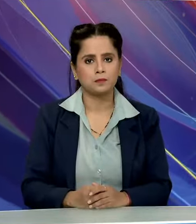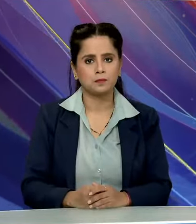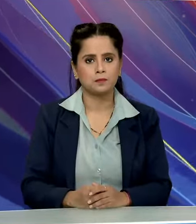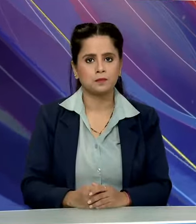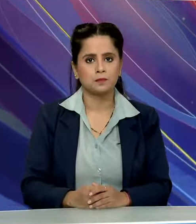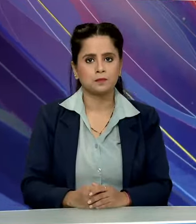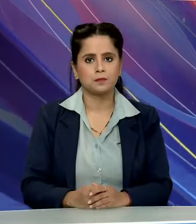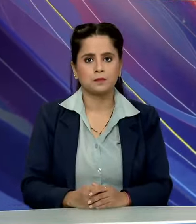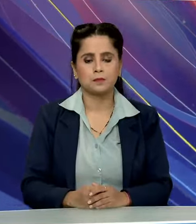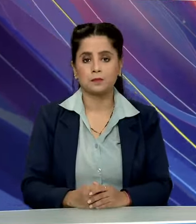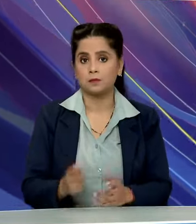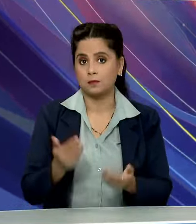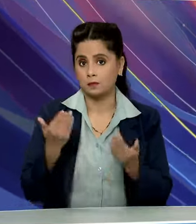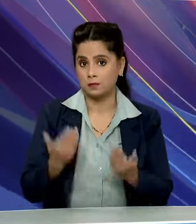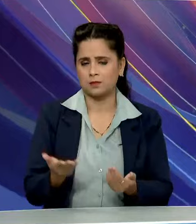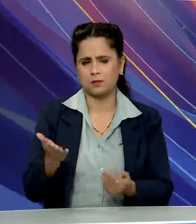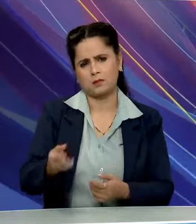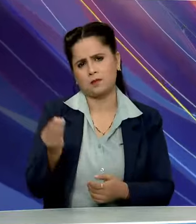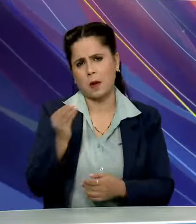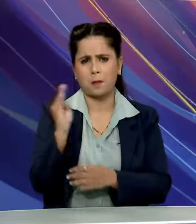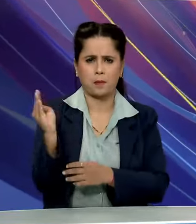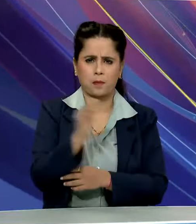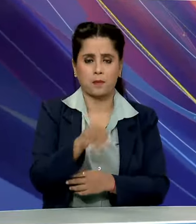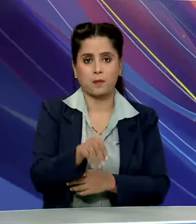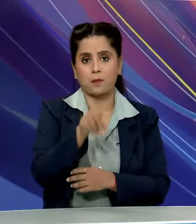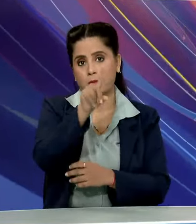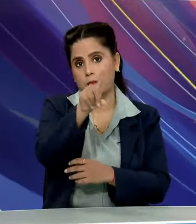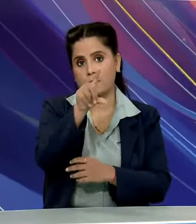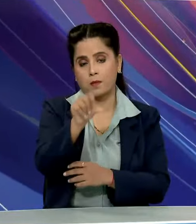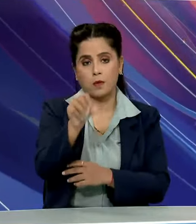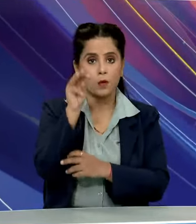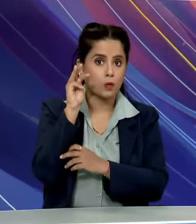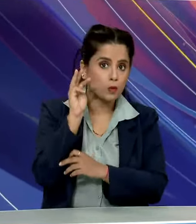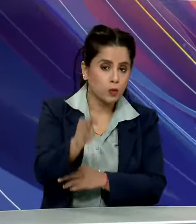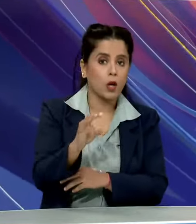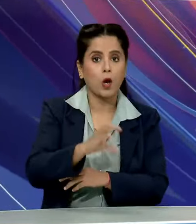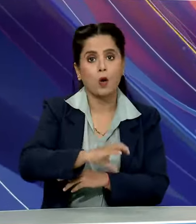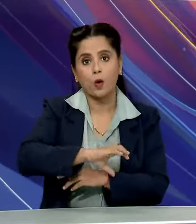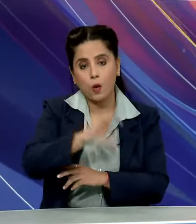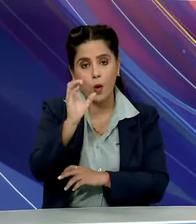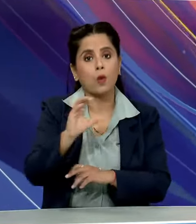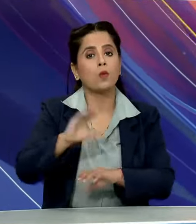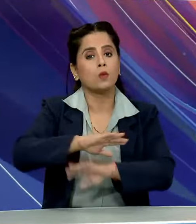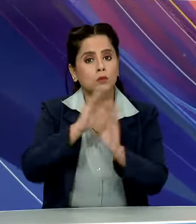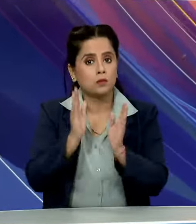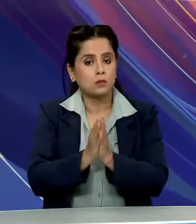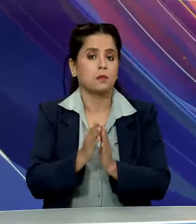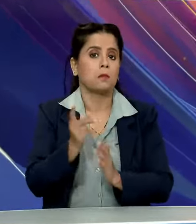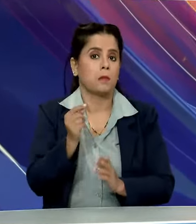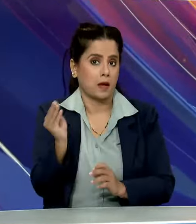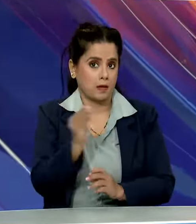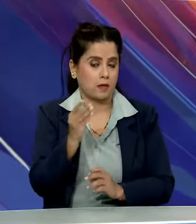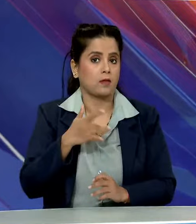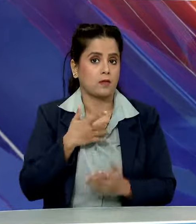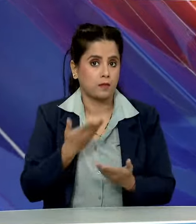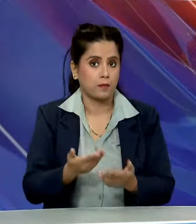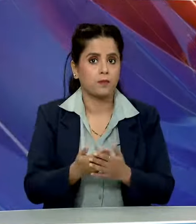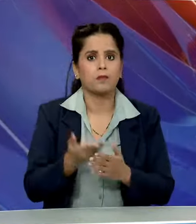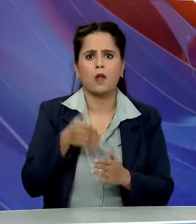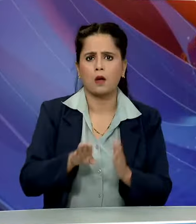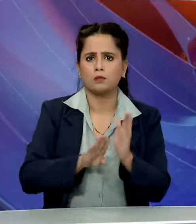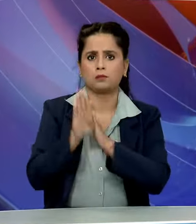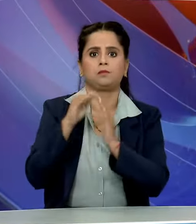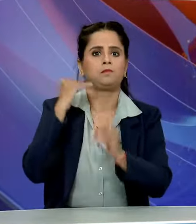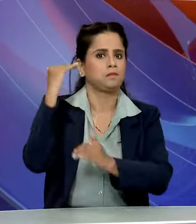अब यहां लगबग 19,000 करोड रुपिये के विकास